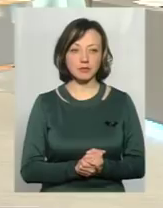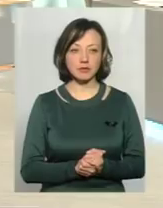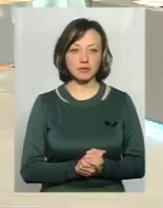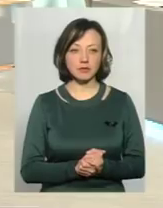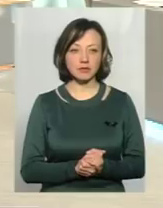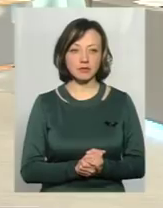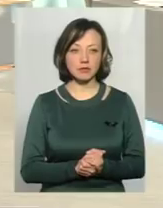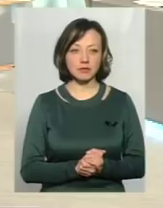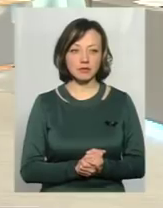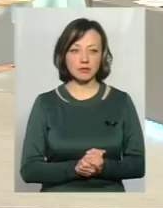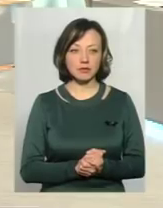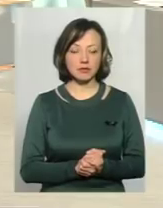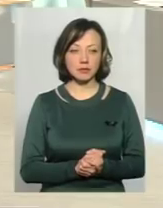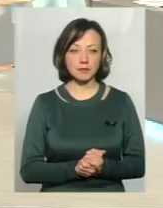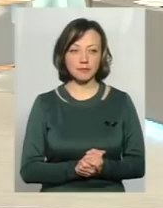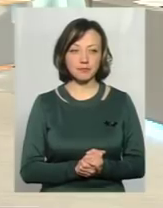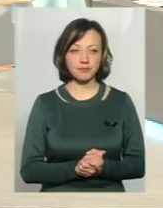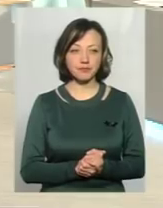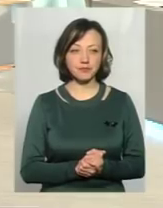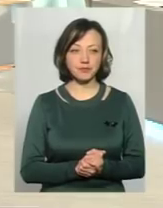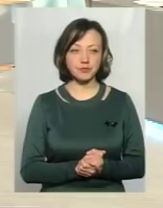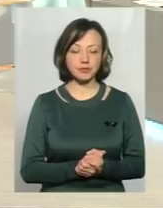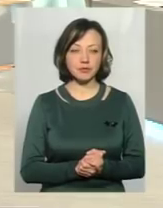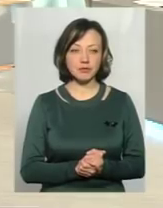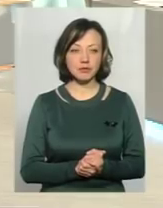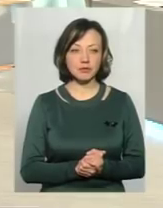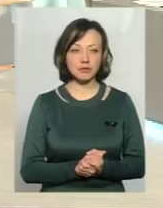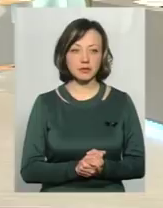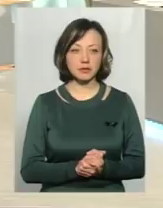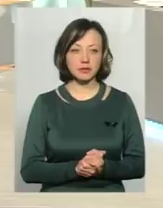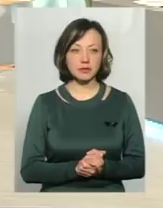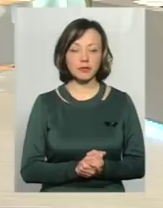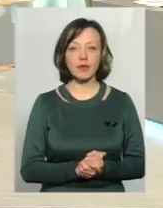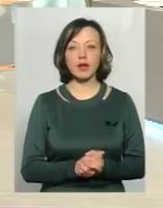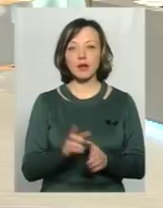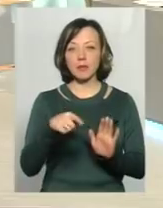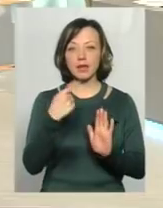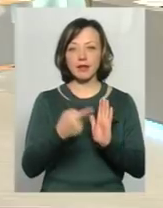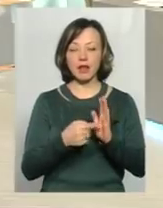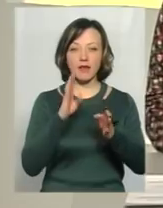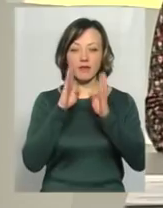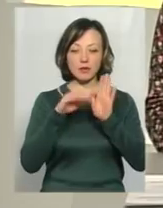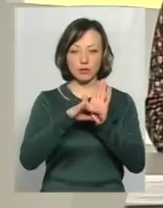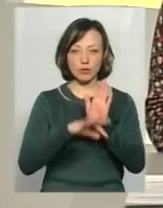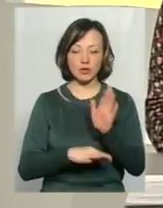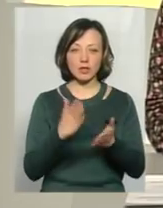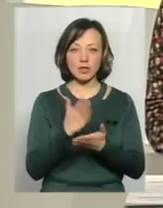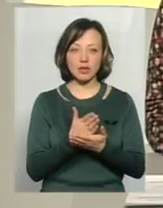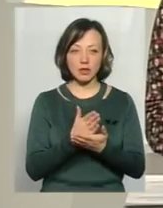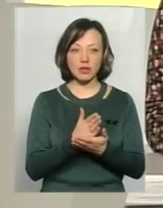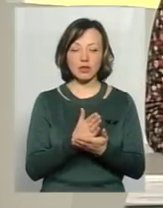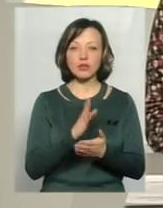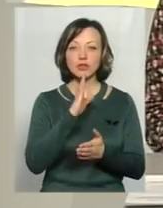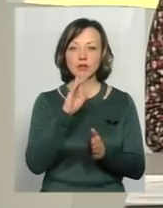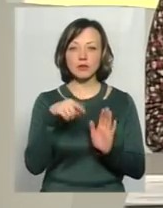А я не можу озвучити питання в Фейсбуці. В нас пані Алла запитує,